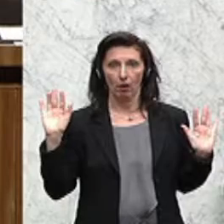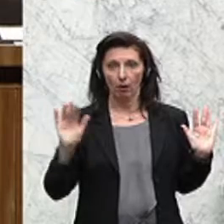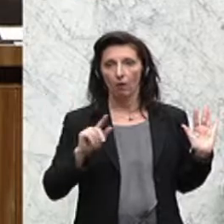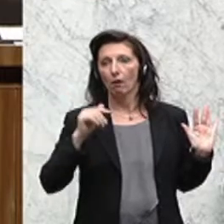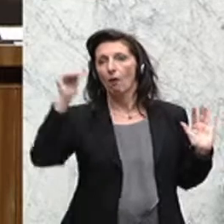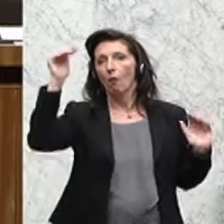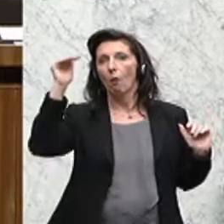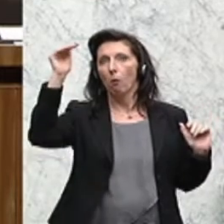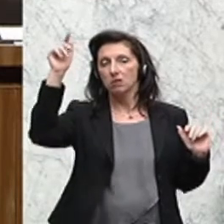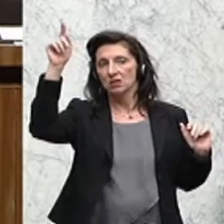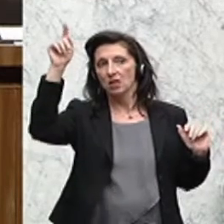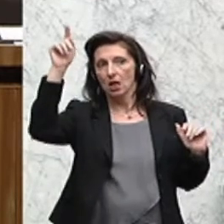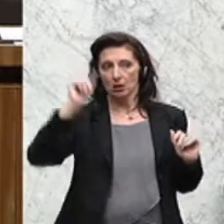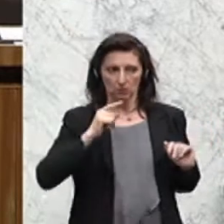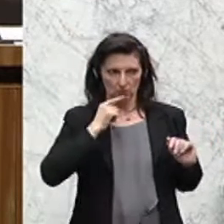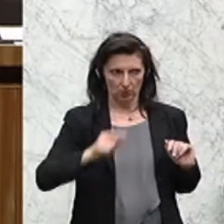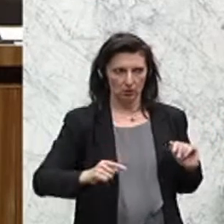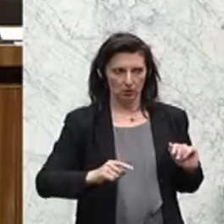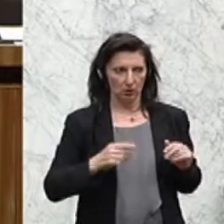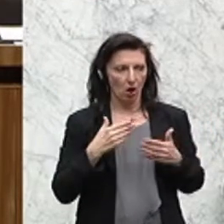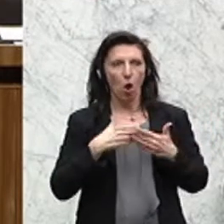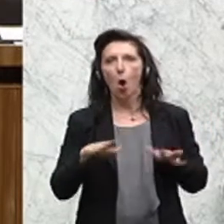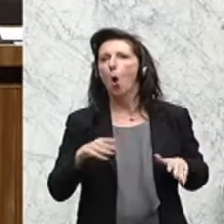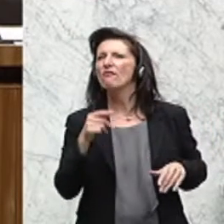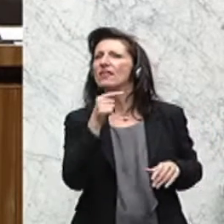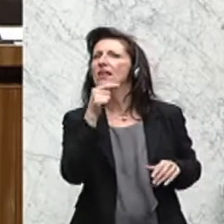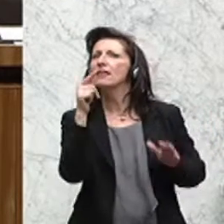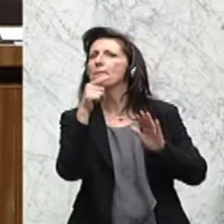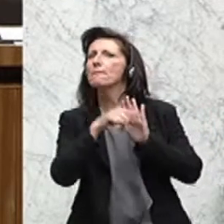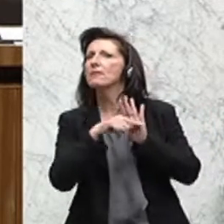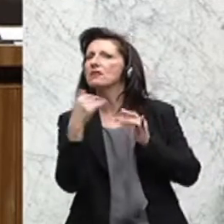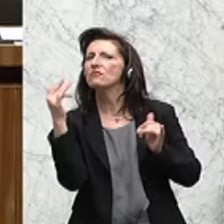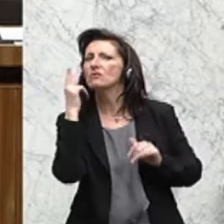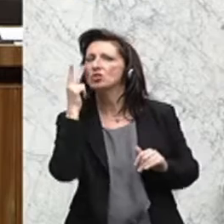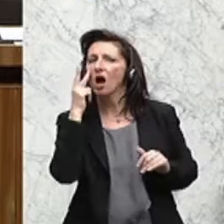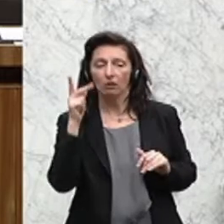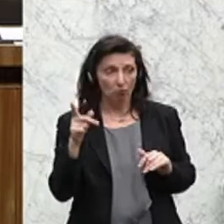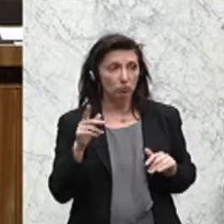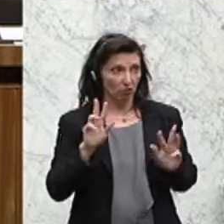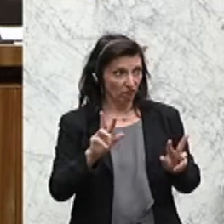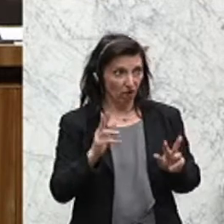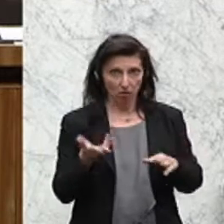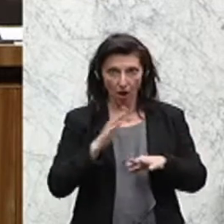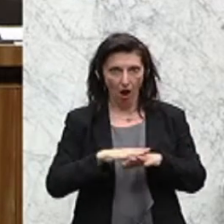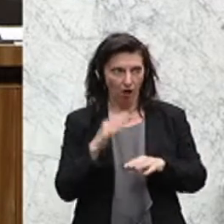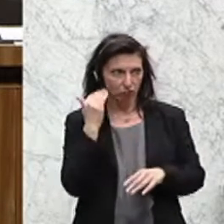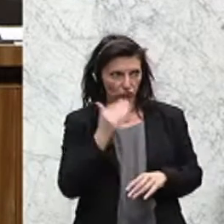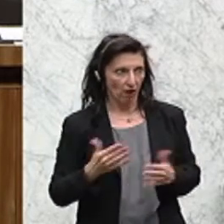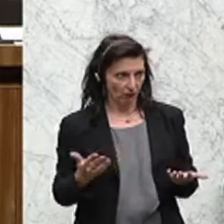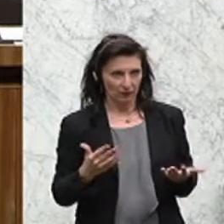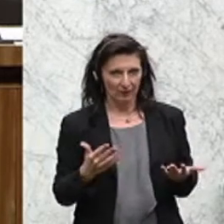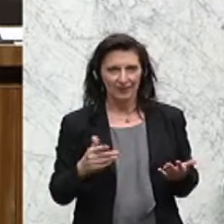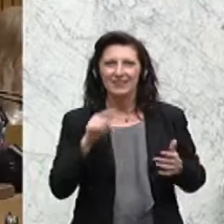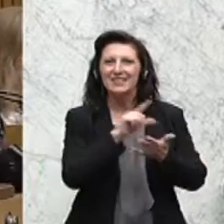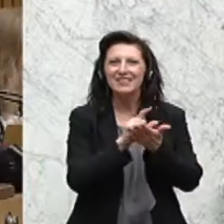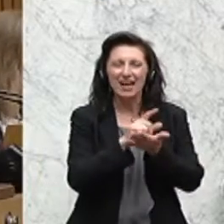wo es eher oberster Stelle steht, wie schaut das öffentliche Defizit aus und in Wahrheit es verschärfen, weil wenn ich einen Sparkurs mache zu einem